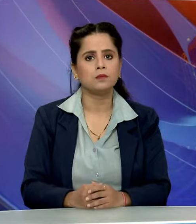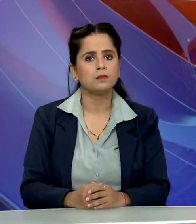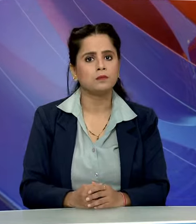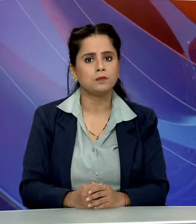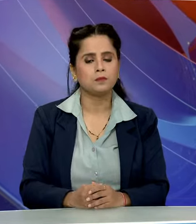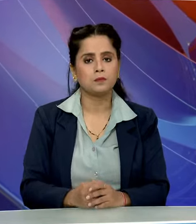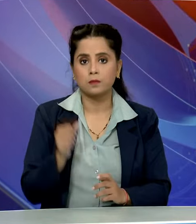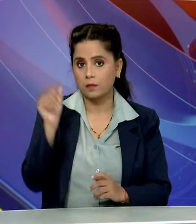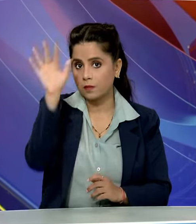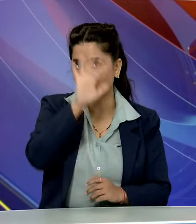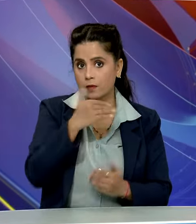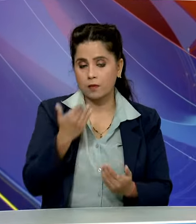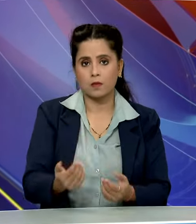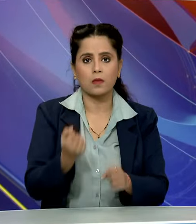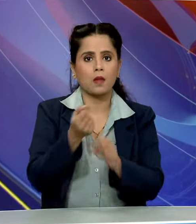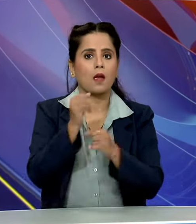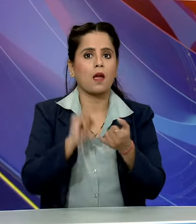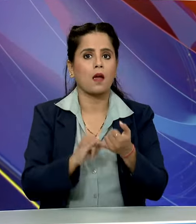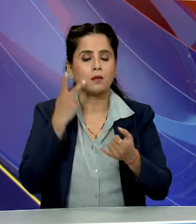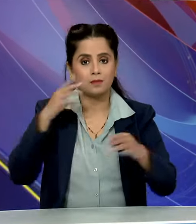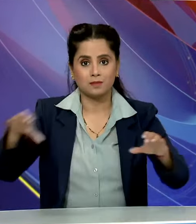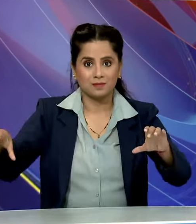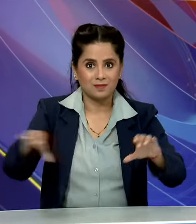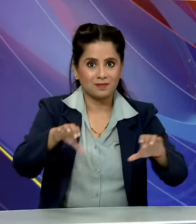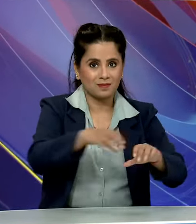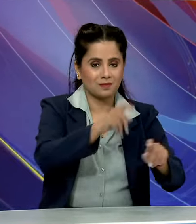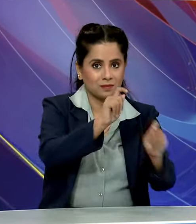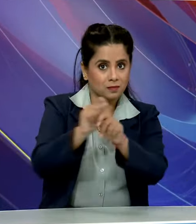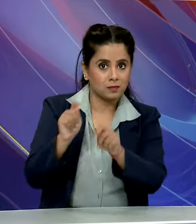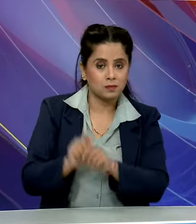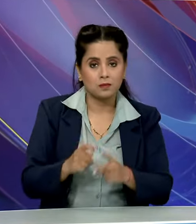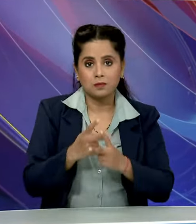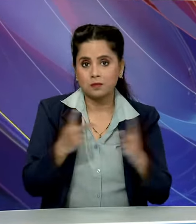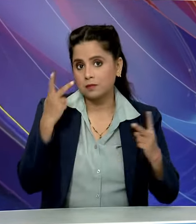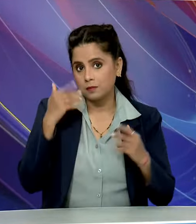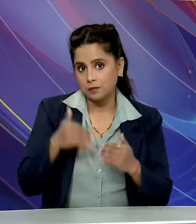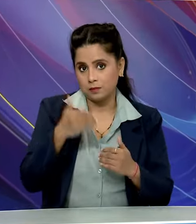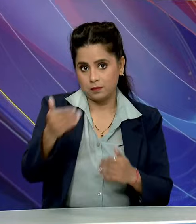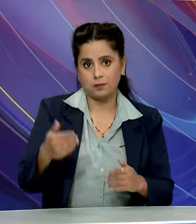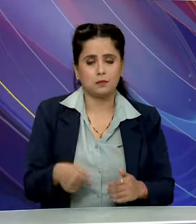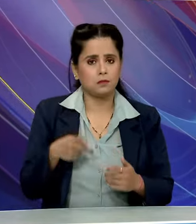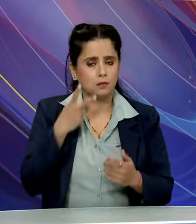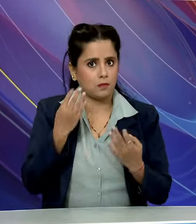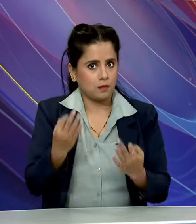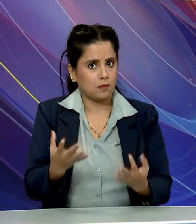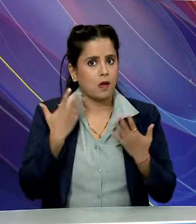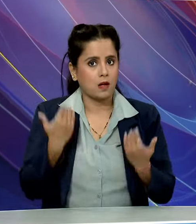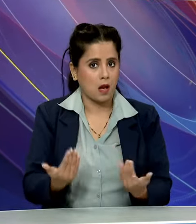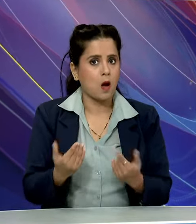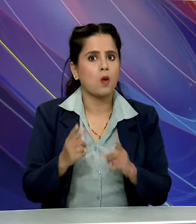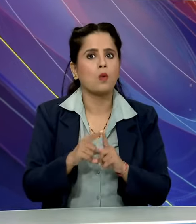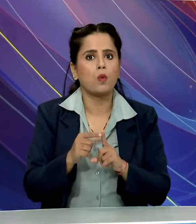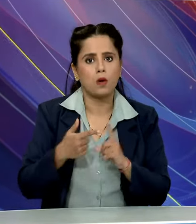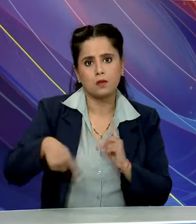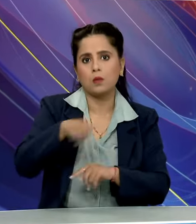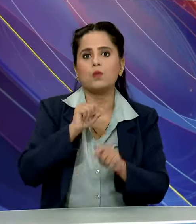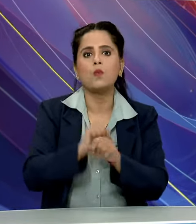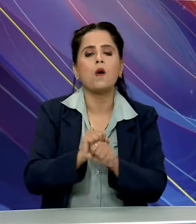देश में गेस पाइप्लाइन नेटवर्ग बिछाने का अभूत पुर्वा अभ्यान चल रहा है